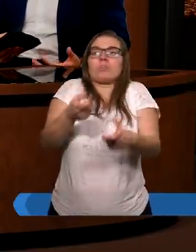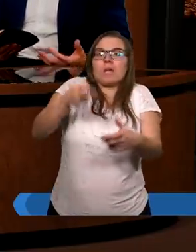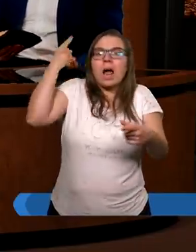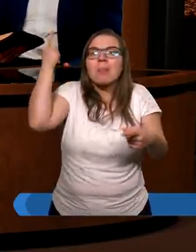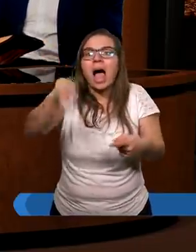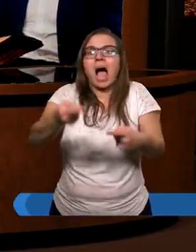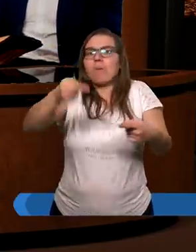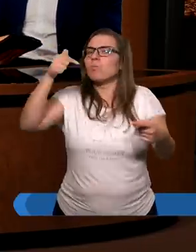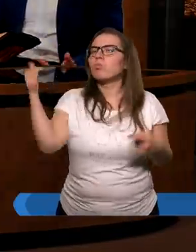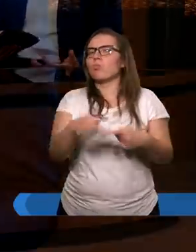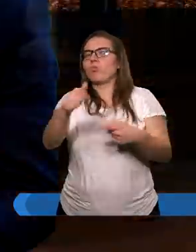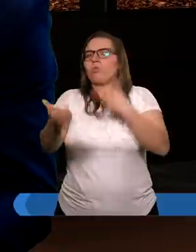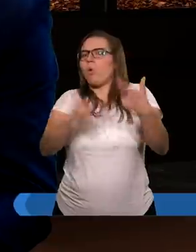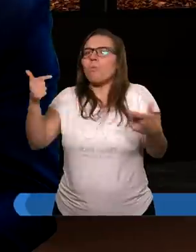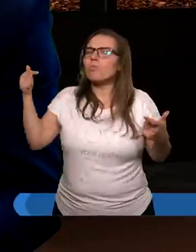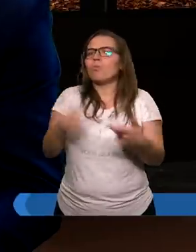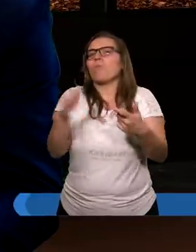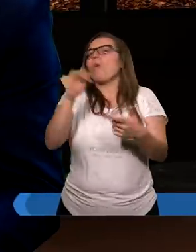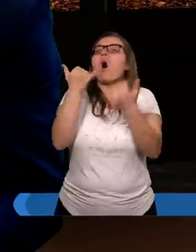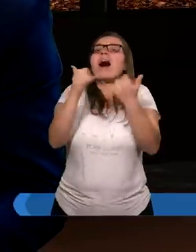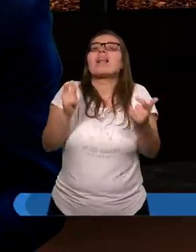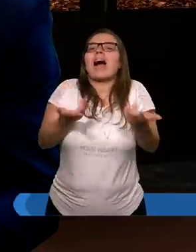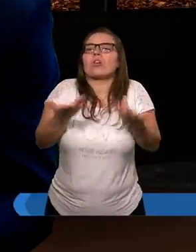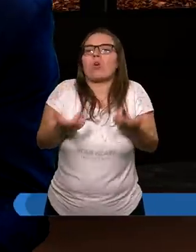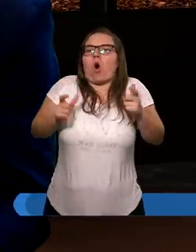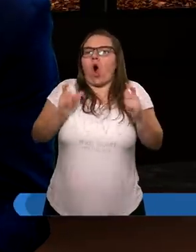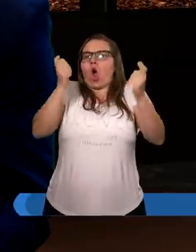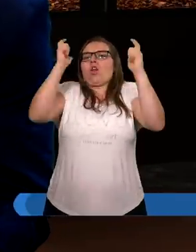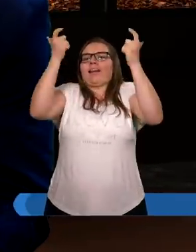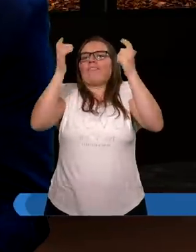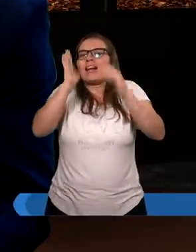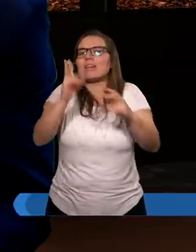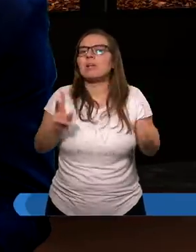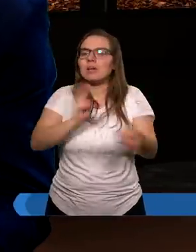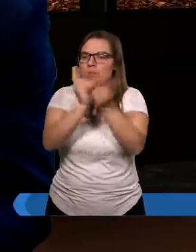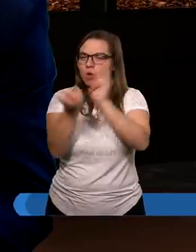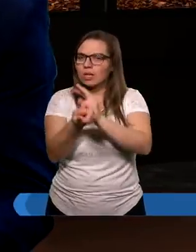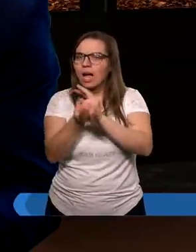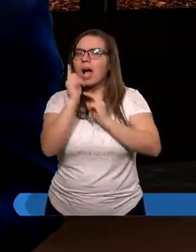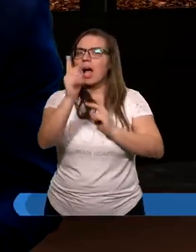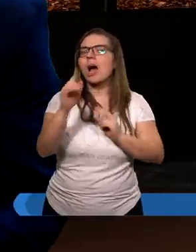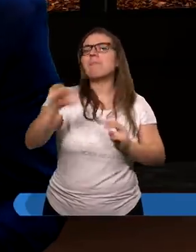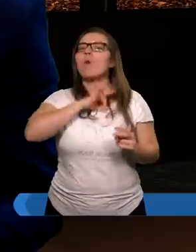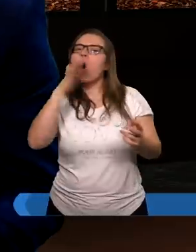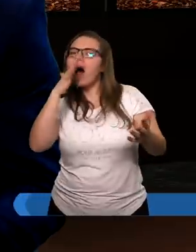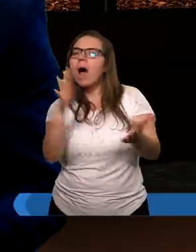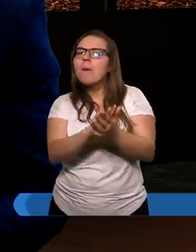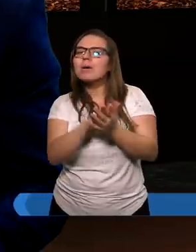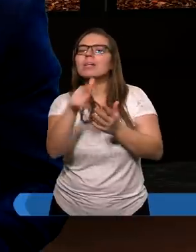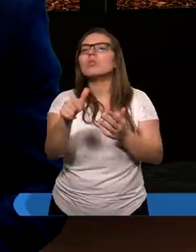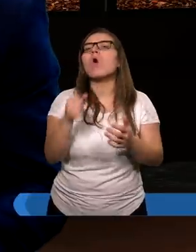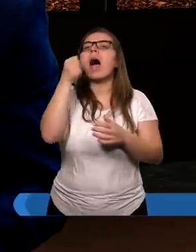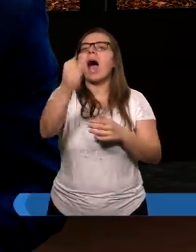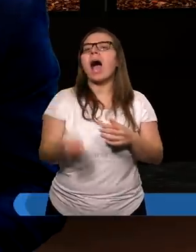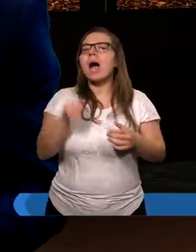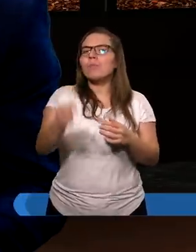nakazu. Musicie tak zrobić, bo inaczej was jakieś złe konsekwencje spotkają. Ale w mojej ocenie tutaj